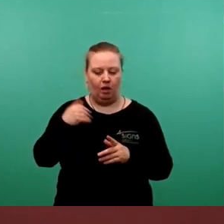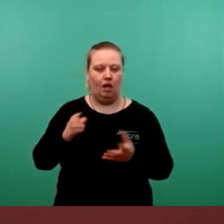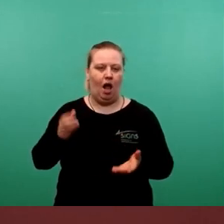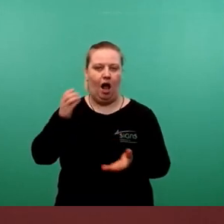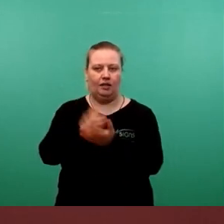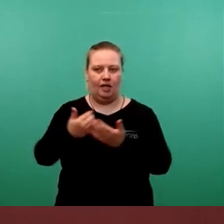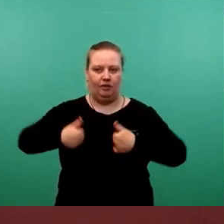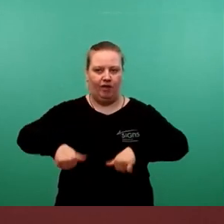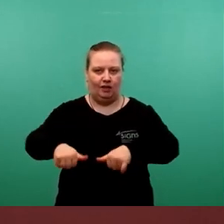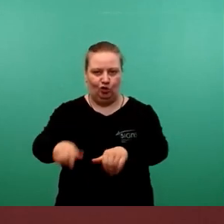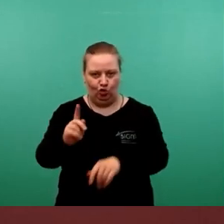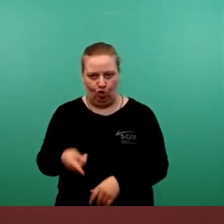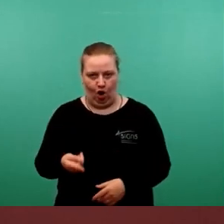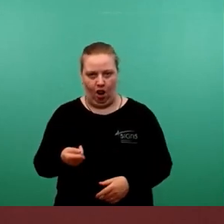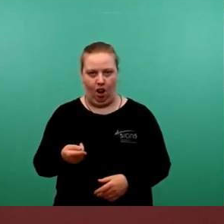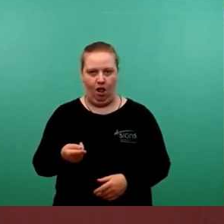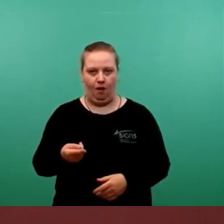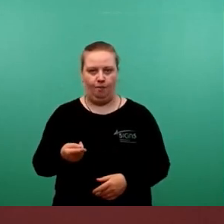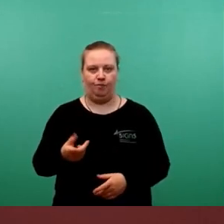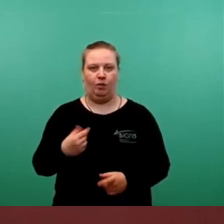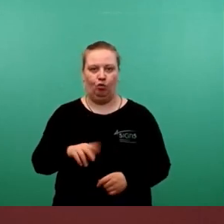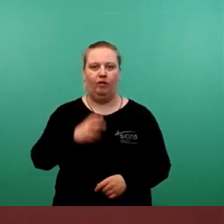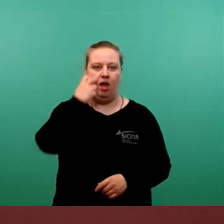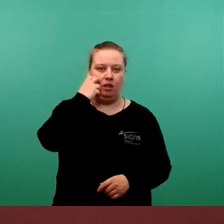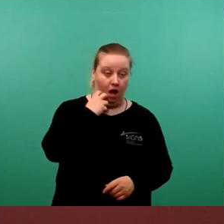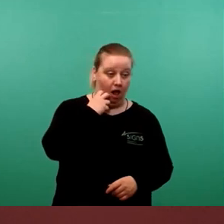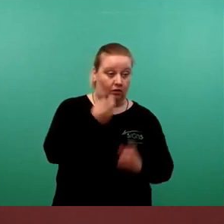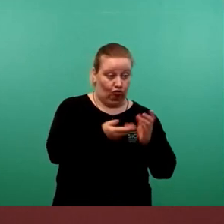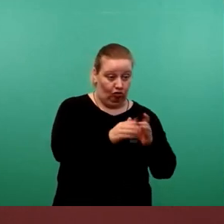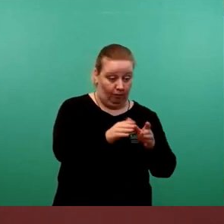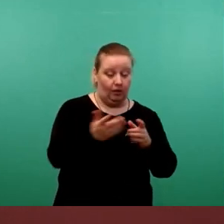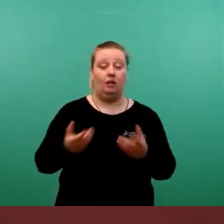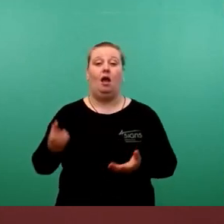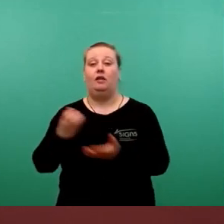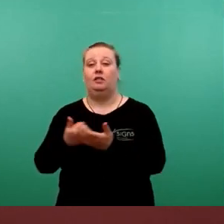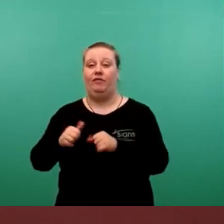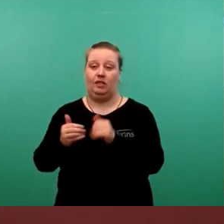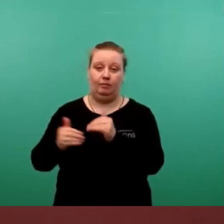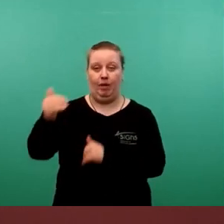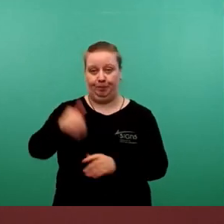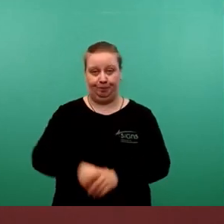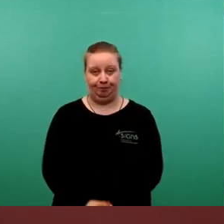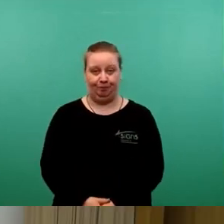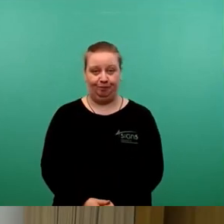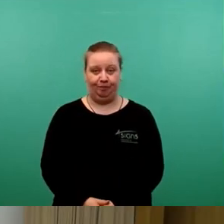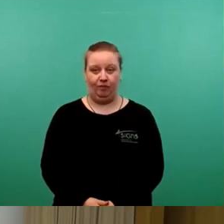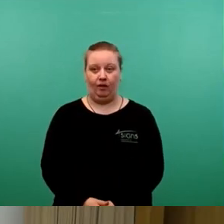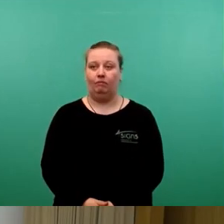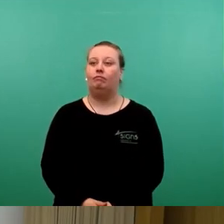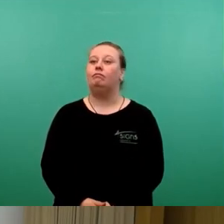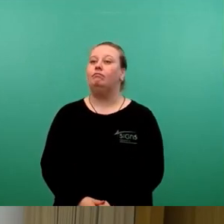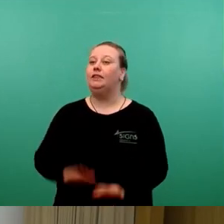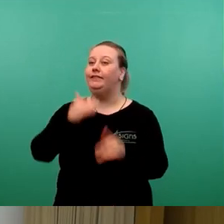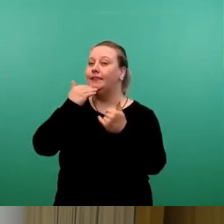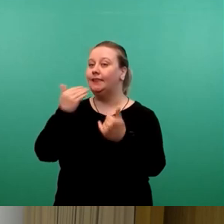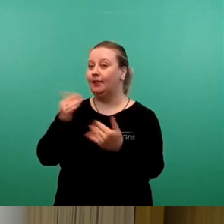pflanzen. Sterben beschädigte Altgehölze ab, erhöht sich die Zahl der Ersatzpflanzungen wesentlich. Vielen Dank. Da hätte ich